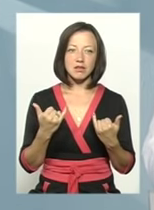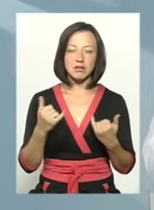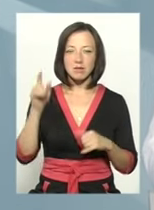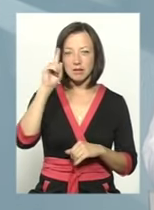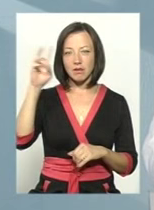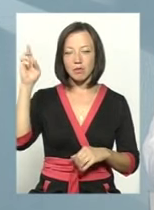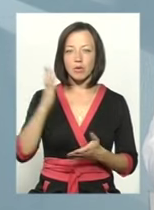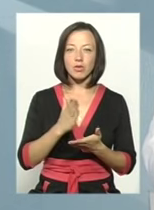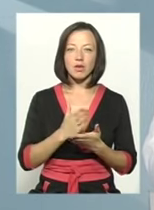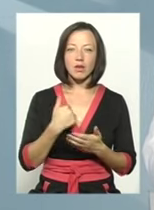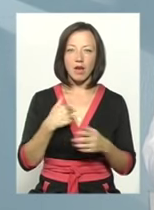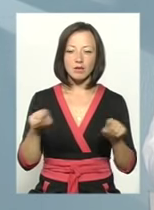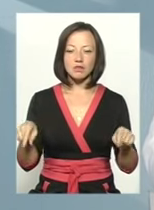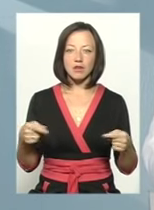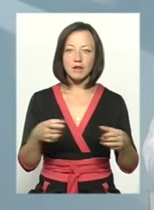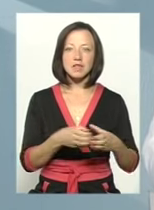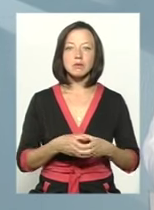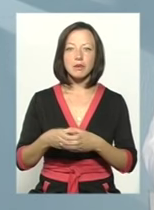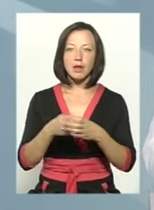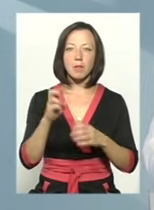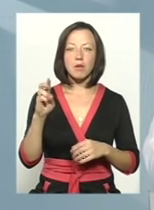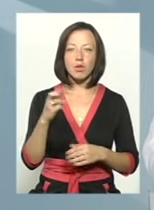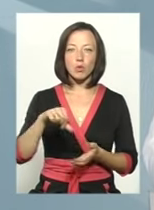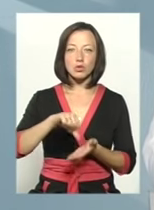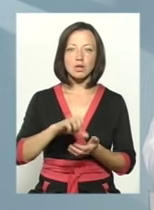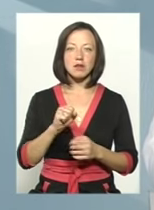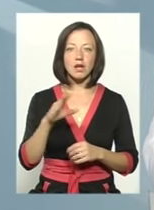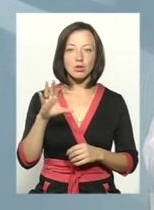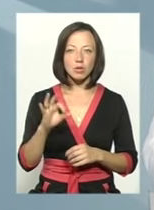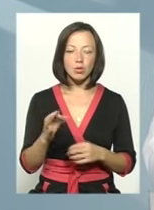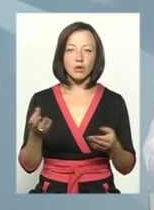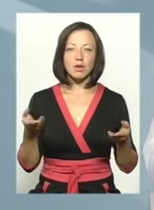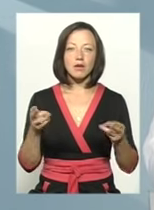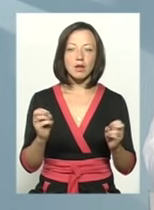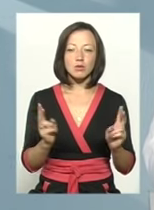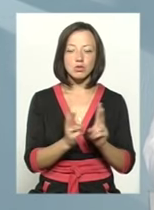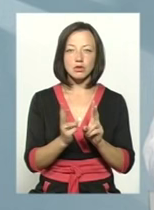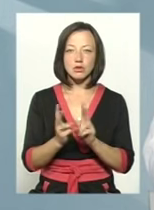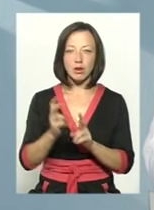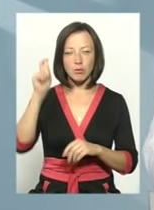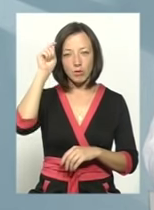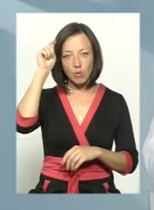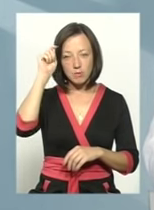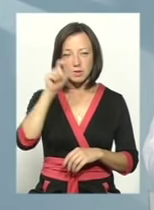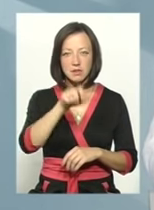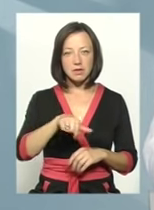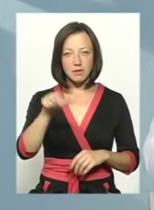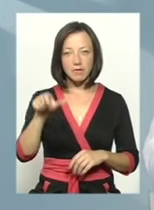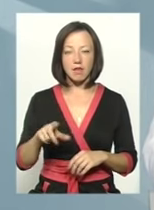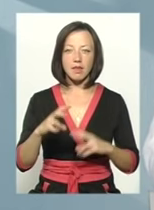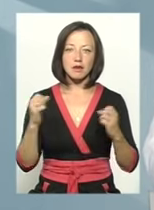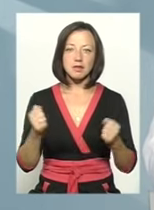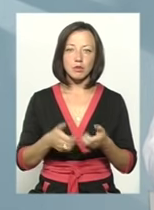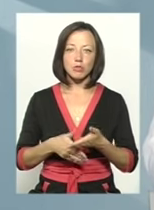є, зараз утворив спілку в нас в Білогір'ї, спілку учасників АТО, де зустрічаємо також хлопців. На